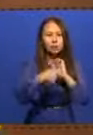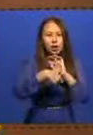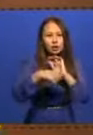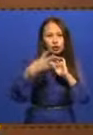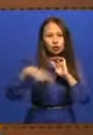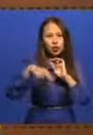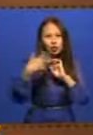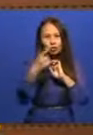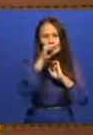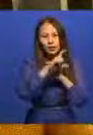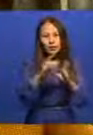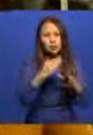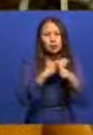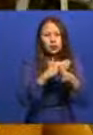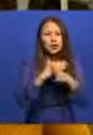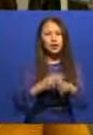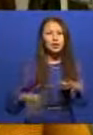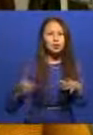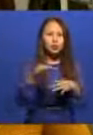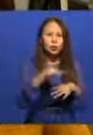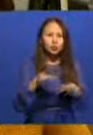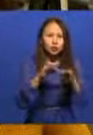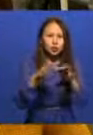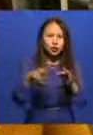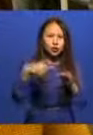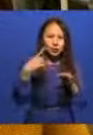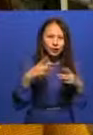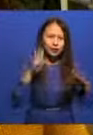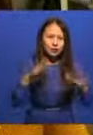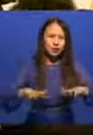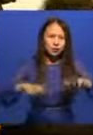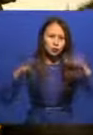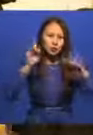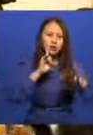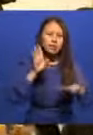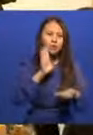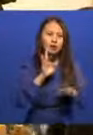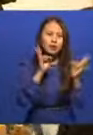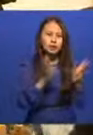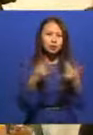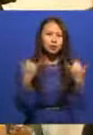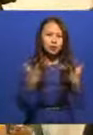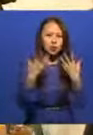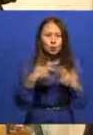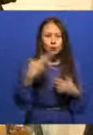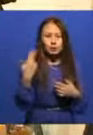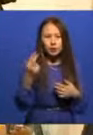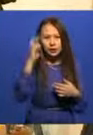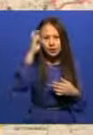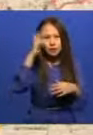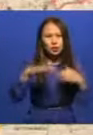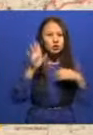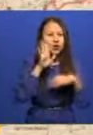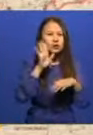көрсету бекеттерінде жүр. Республика бойынша 21 елді мекен тасқын судан азардап шегуде. Бүгінгі күні тағы 31 елді мекенді